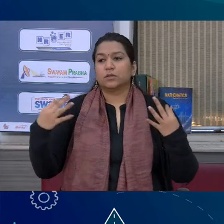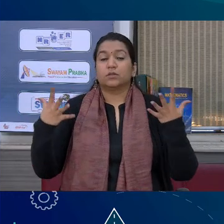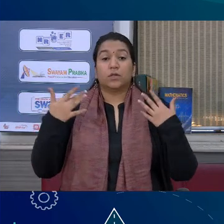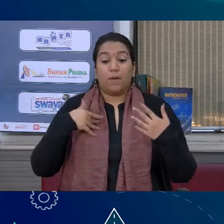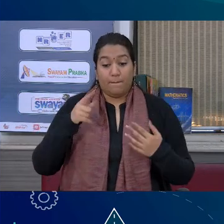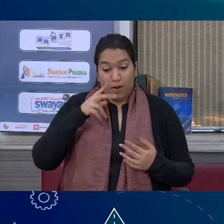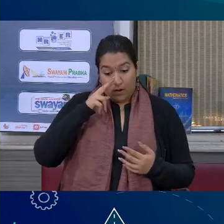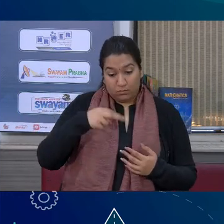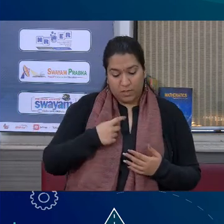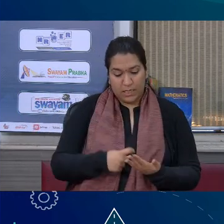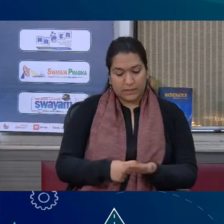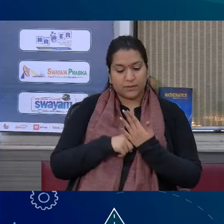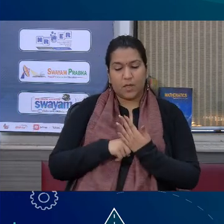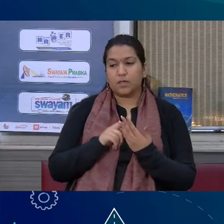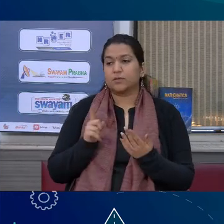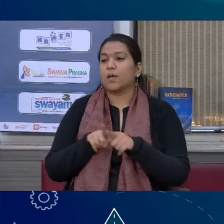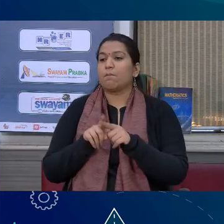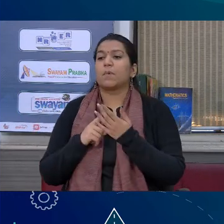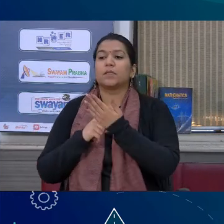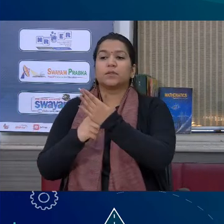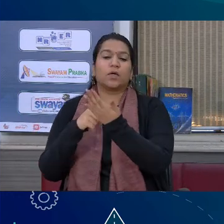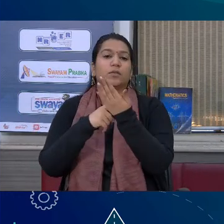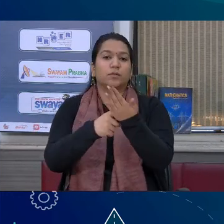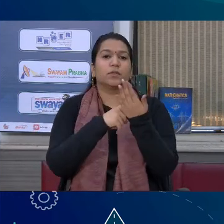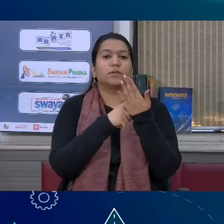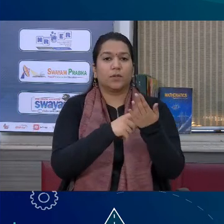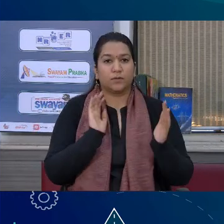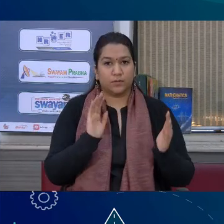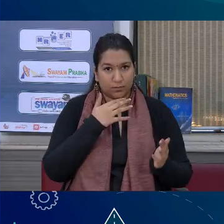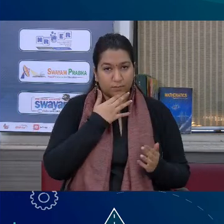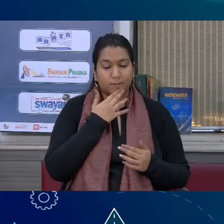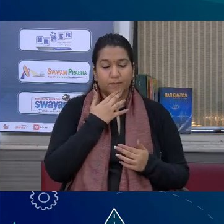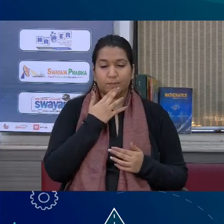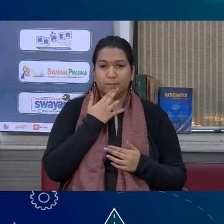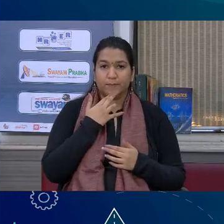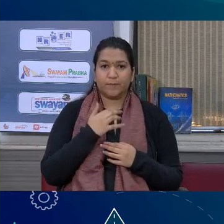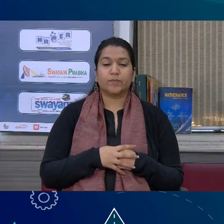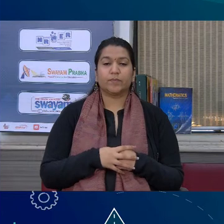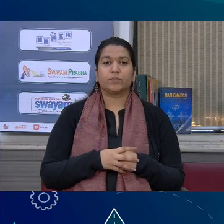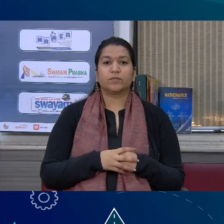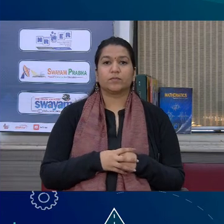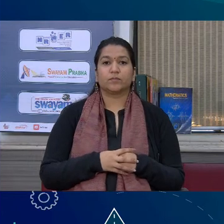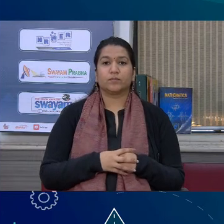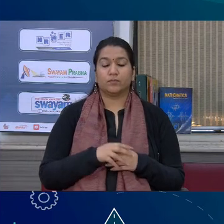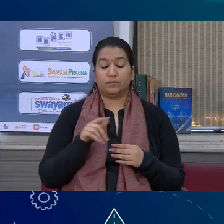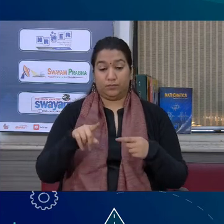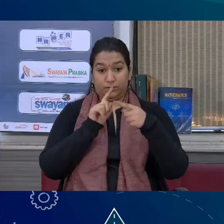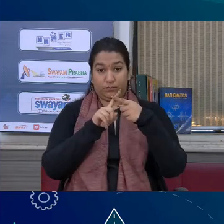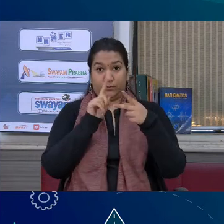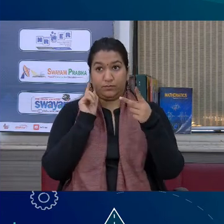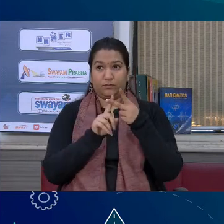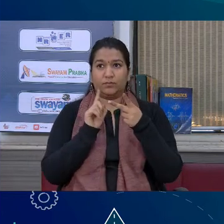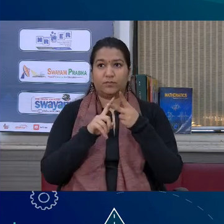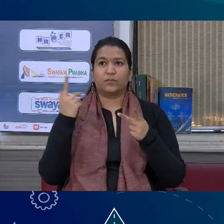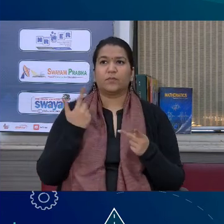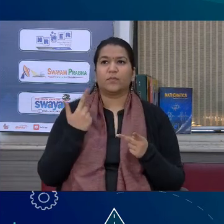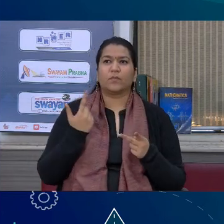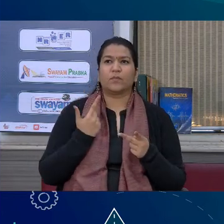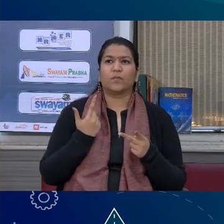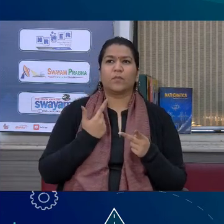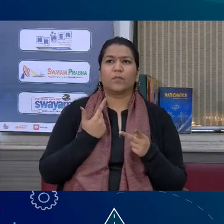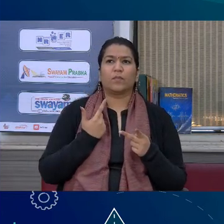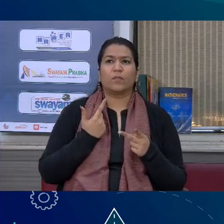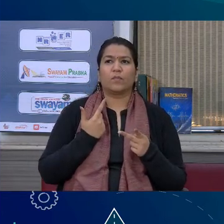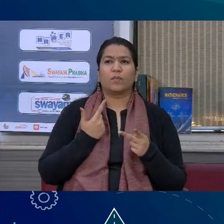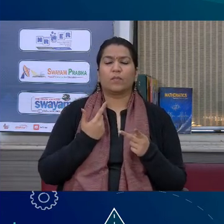हिस्दा करने कि मैं नरी को किसी से कम नहीं हुआ तो ये इसका पहला प्रशन था जी और दूसरा जो प्रशन मैंने जहां विरोधाबास की बाद